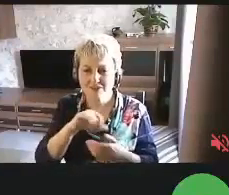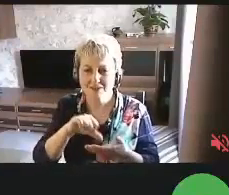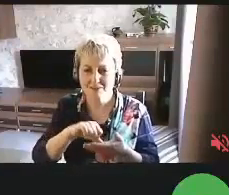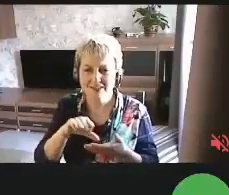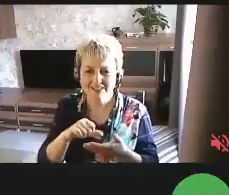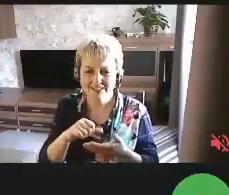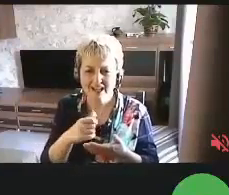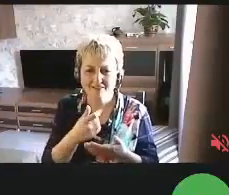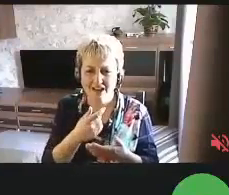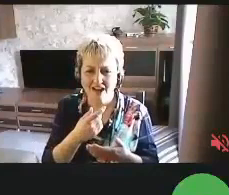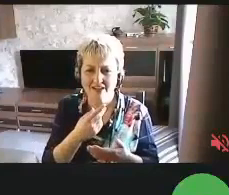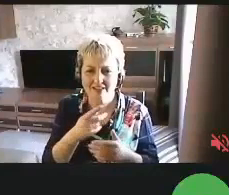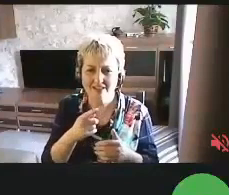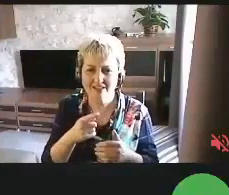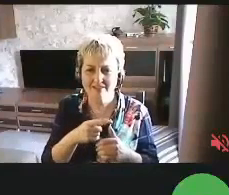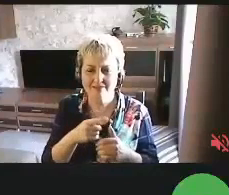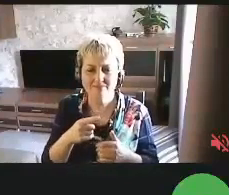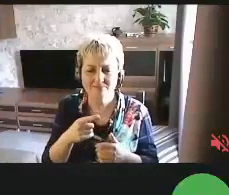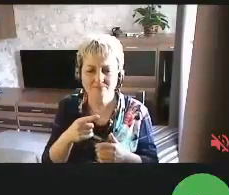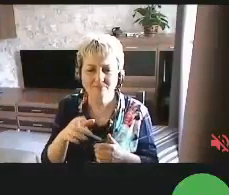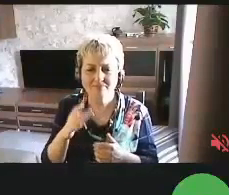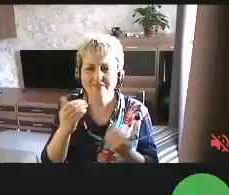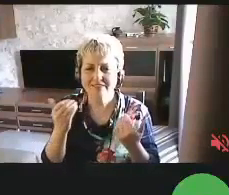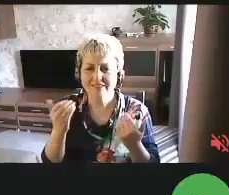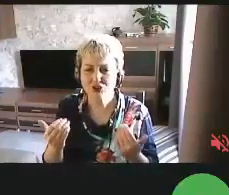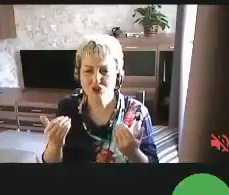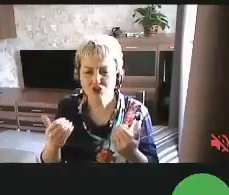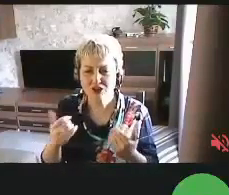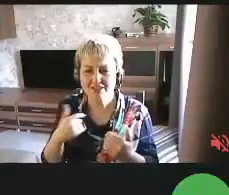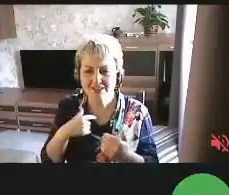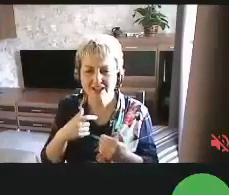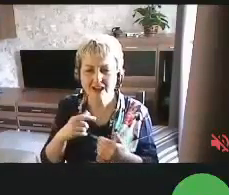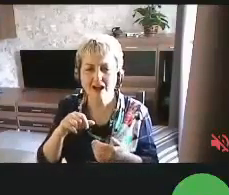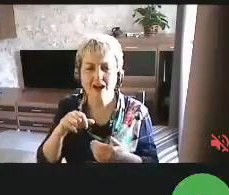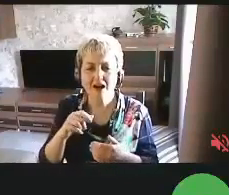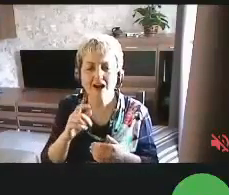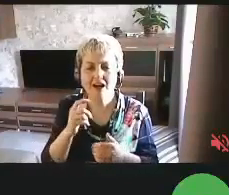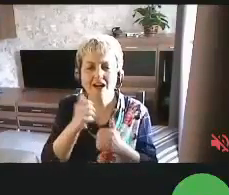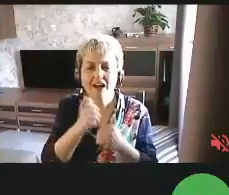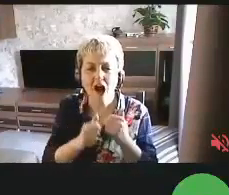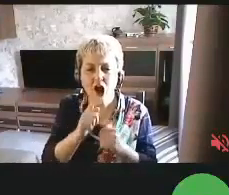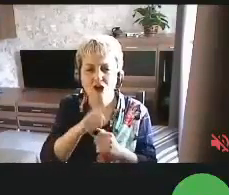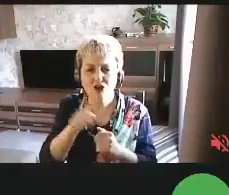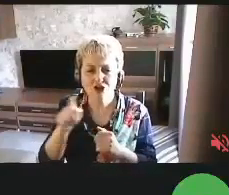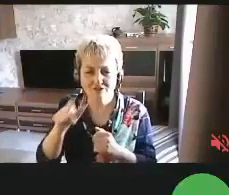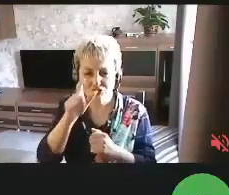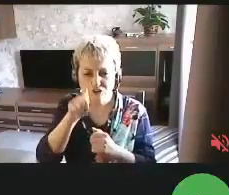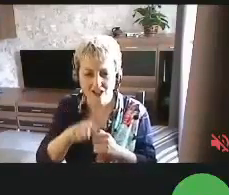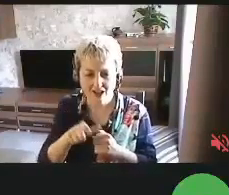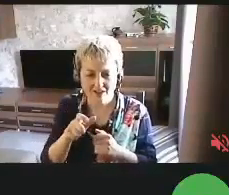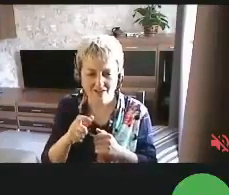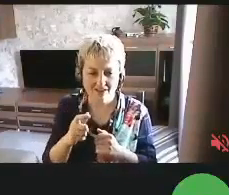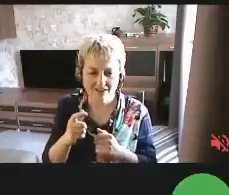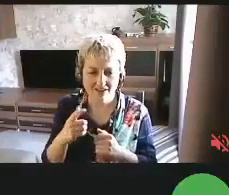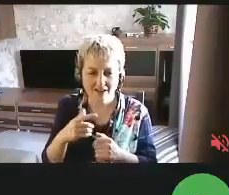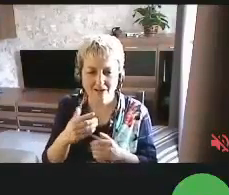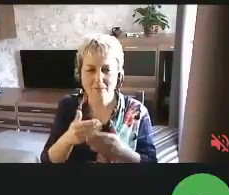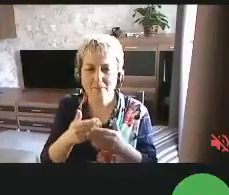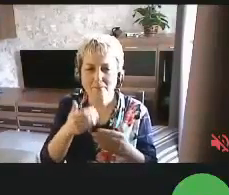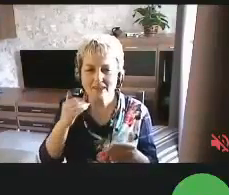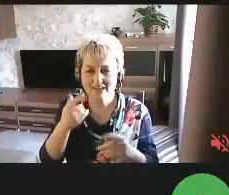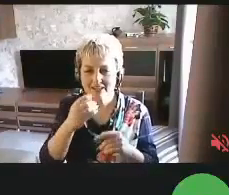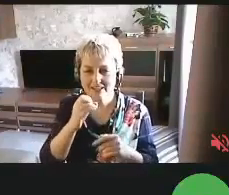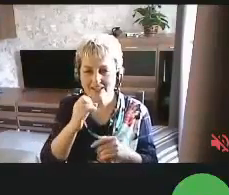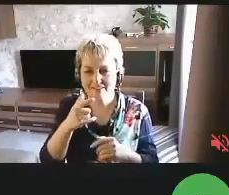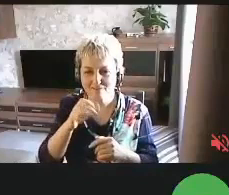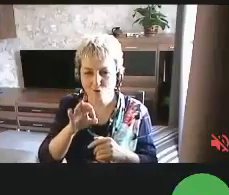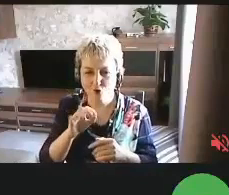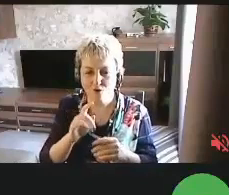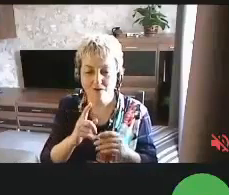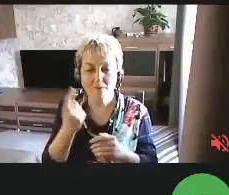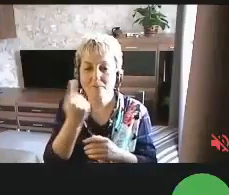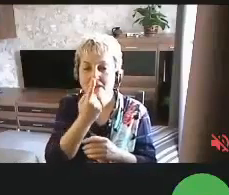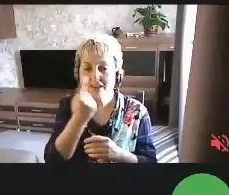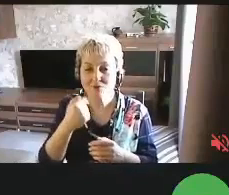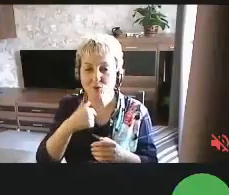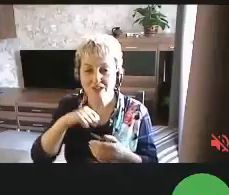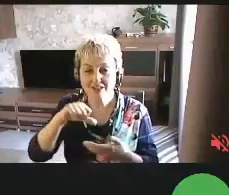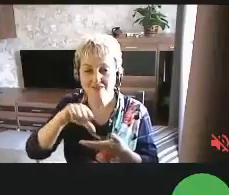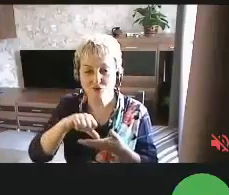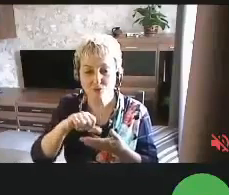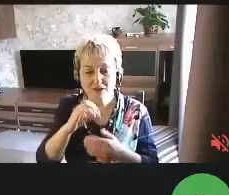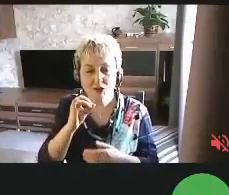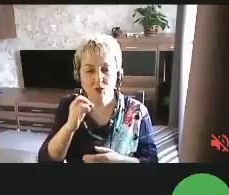представлять, сейчас я представлю каждого человека перед его выступлением. А первый у нас